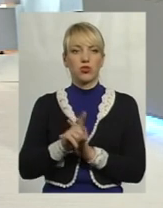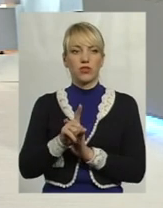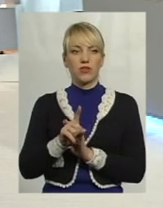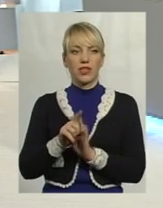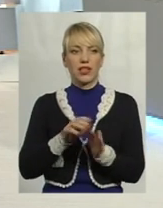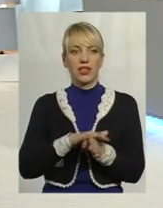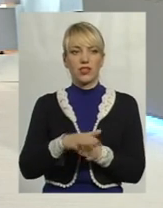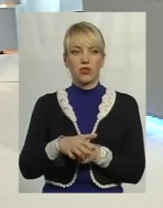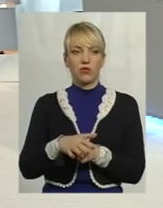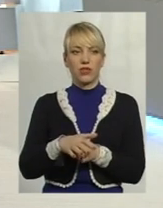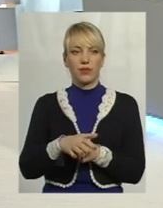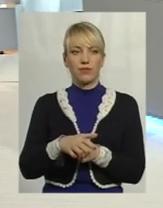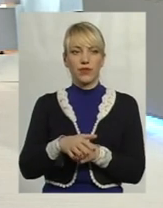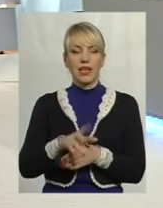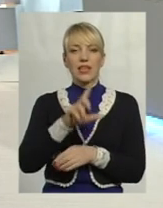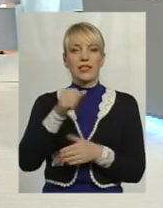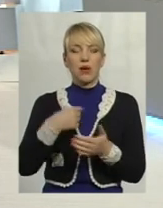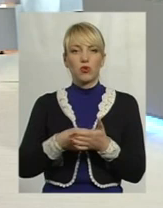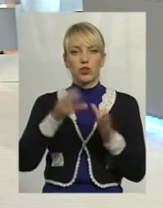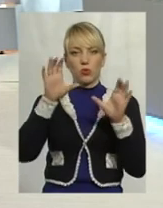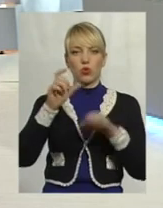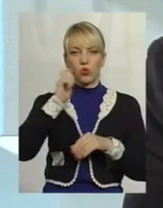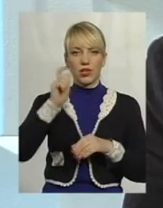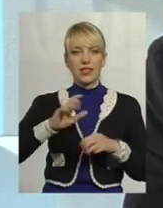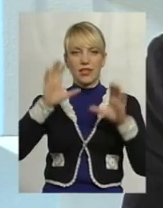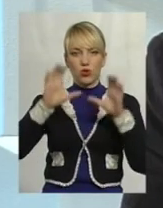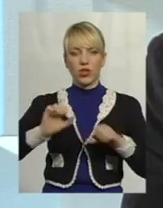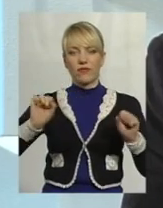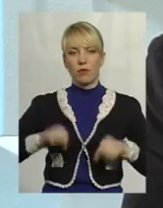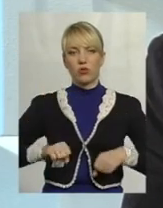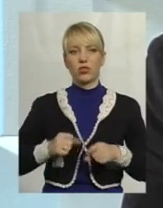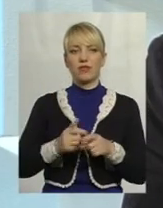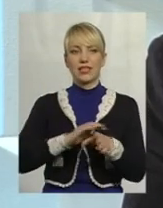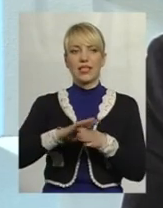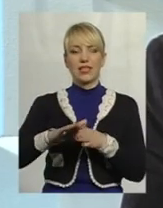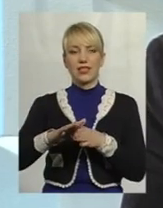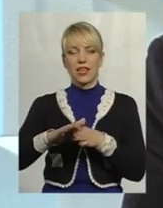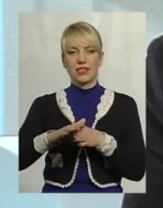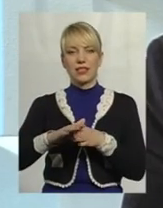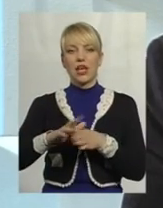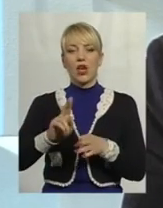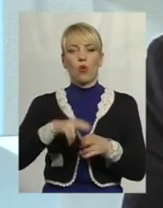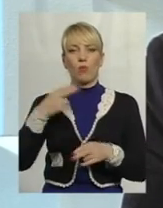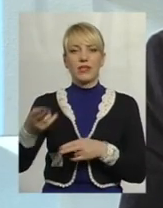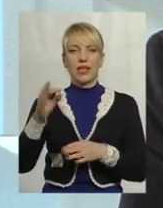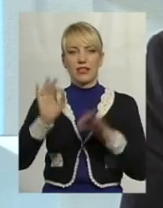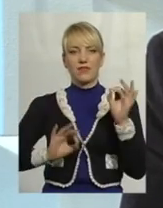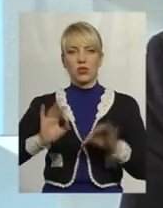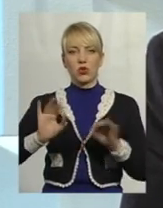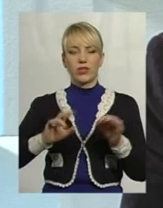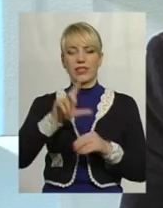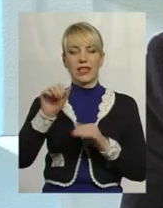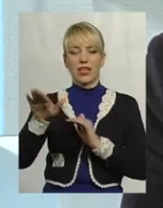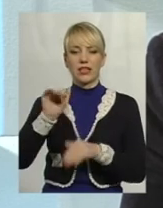реалізовувати. За бюджетним кодексом України, законодавча можливість реалізації компенсації відсотків за